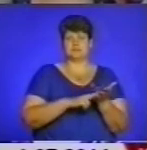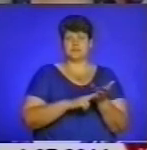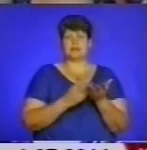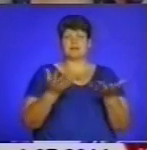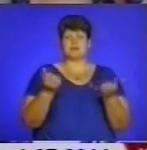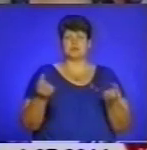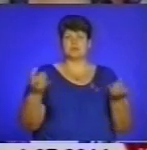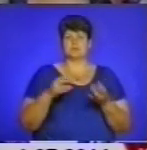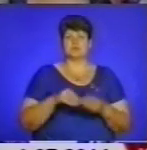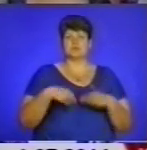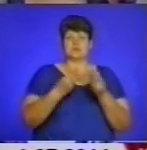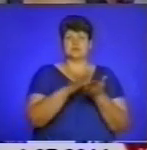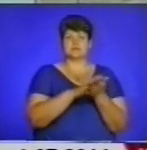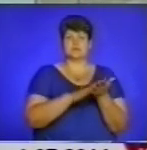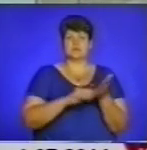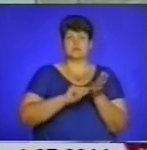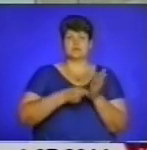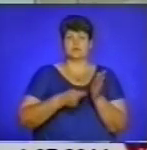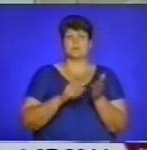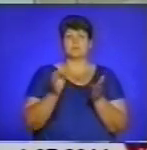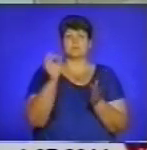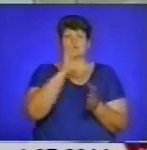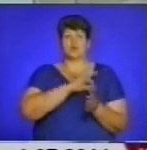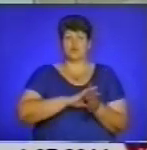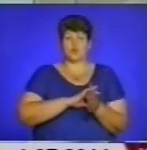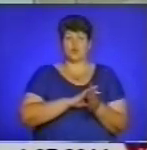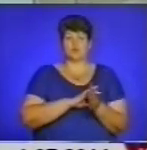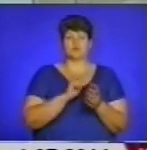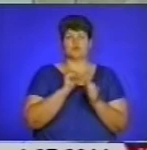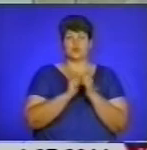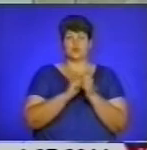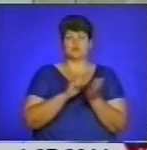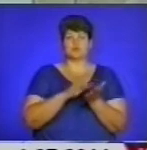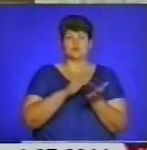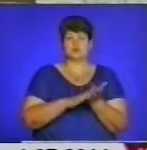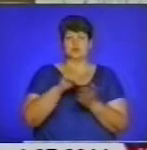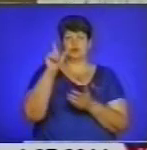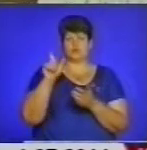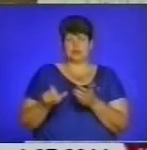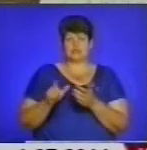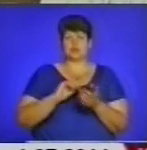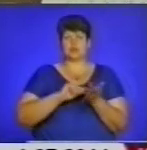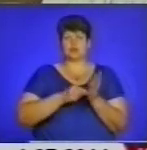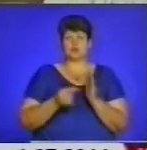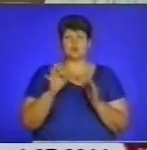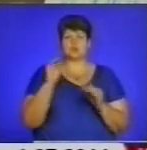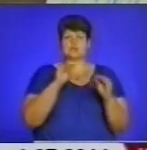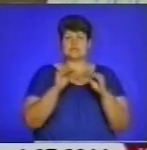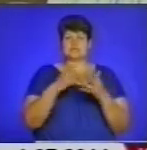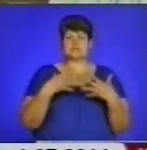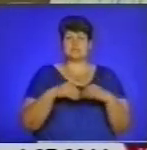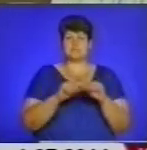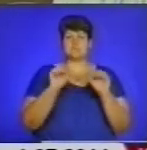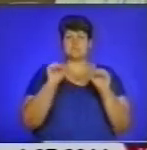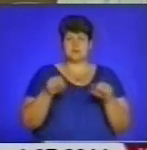прийомі необхідно подати заяву, довідки про доходи кожній зареєстрований у житловому приміщенні особи та довідку про склад сім'ї. Право на